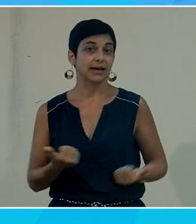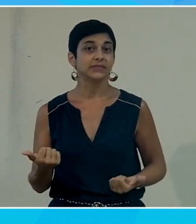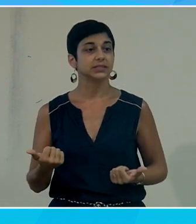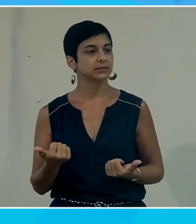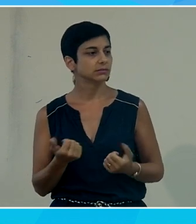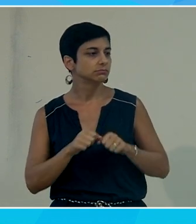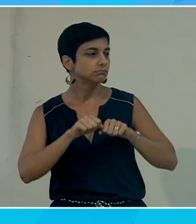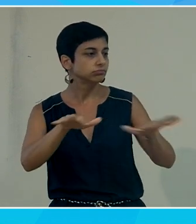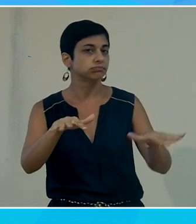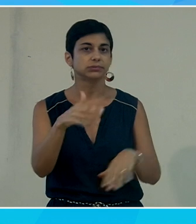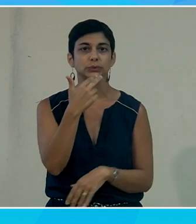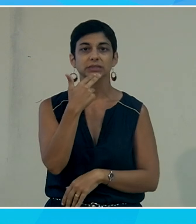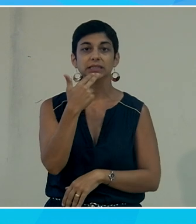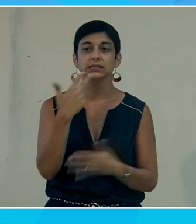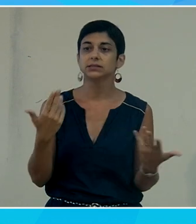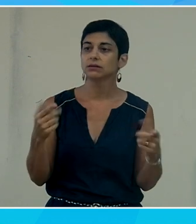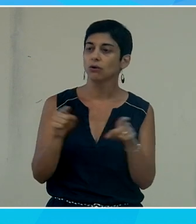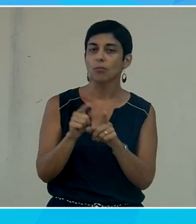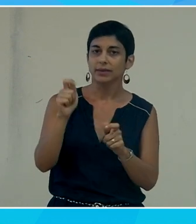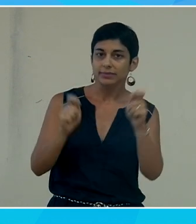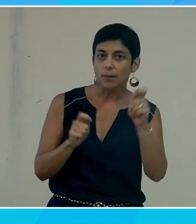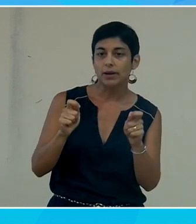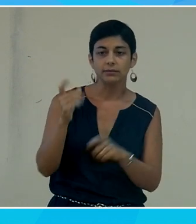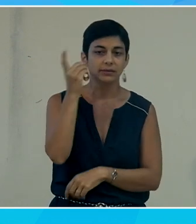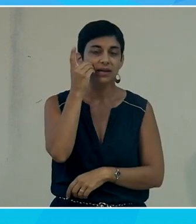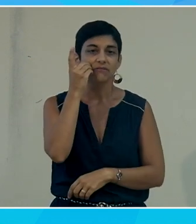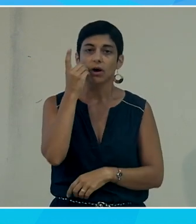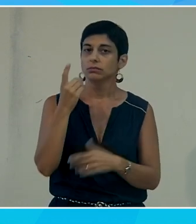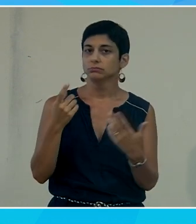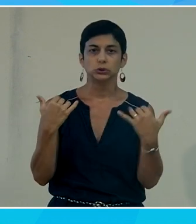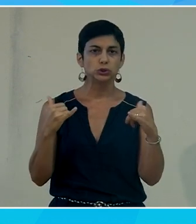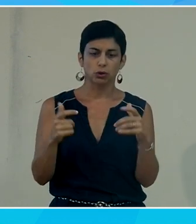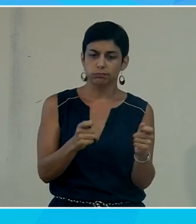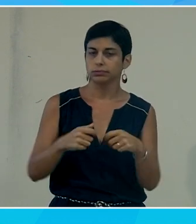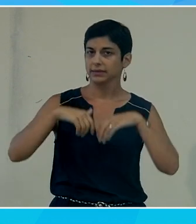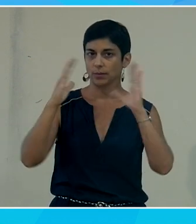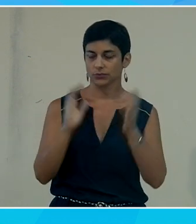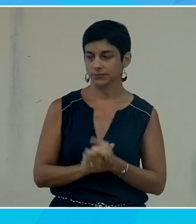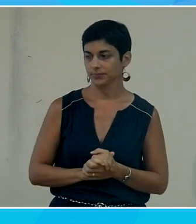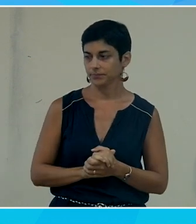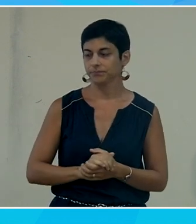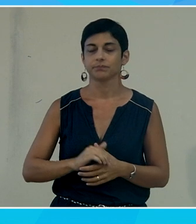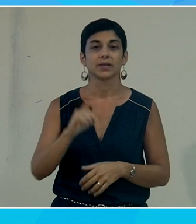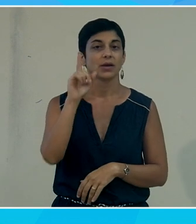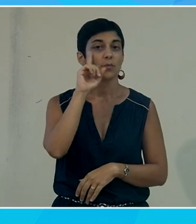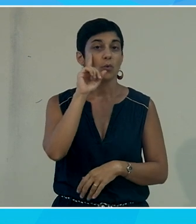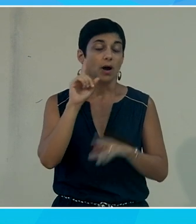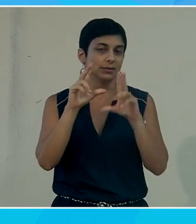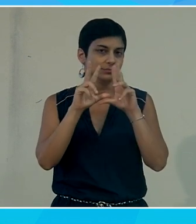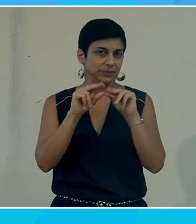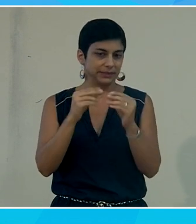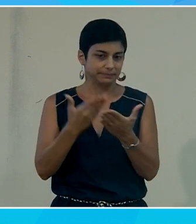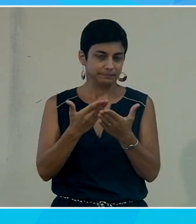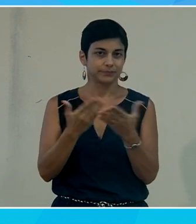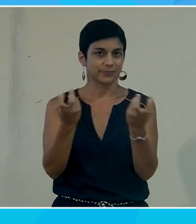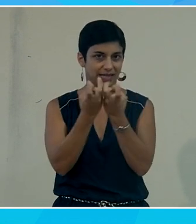'objectifs divers un PC une tablette un téléphone une console de jeu peu importe alors si on parle de ça ça veut dire quoi ? je vais donner un petit exemple l